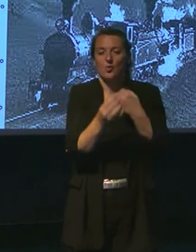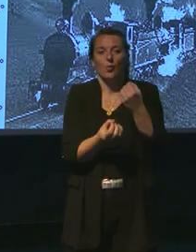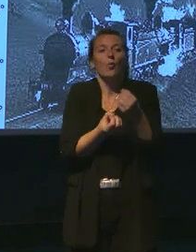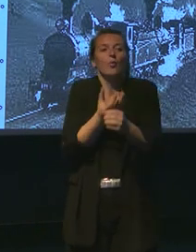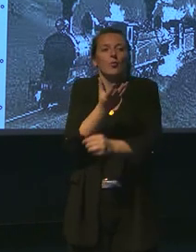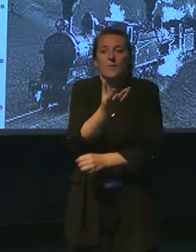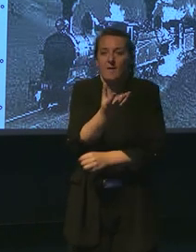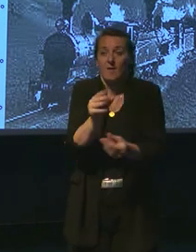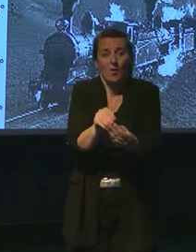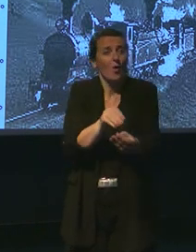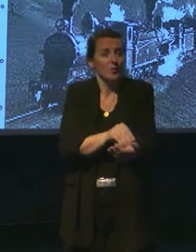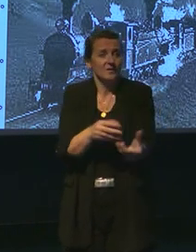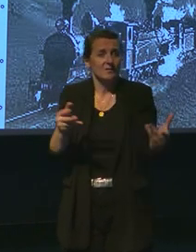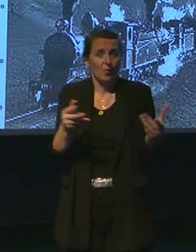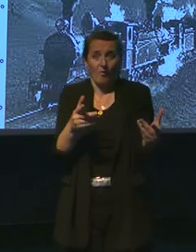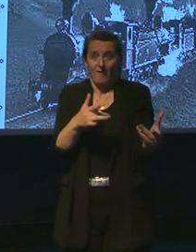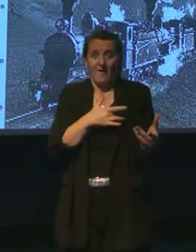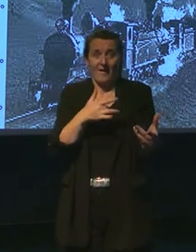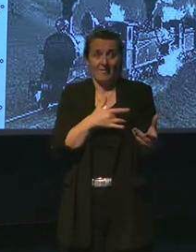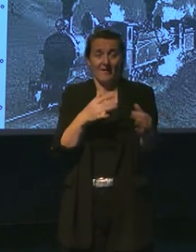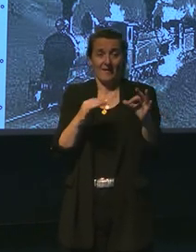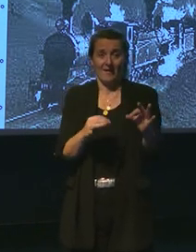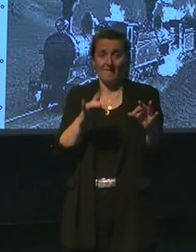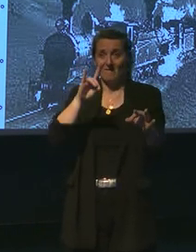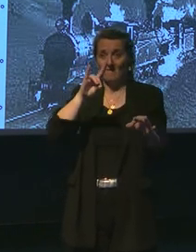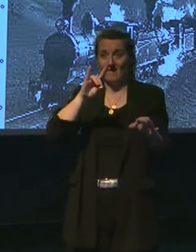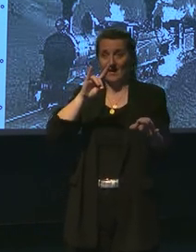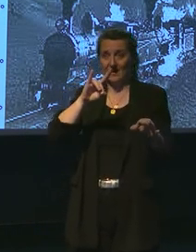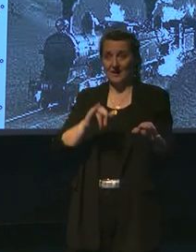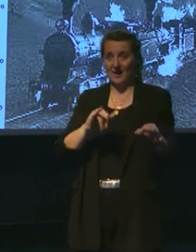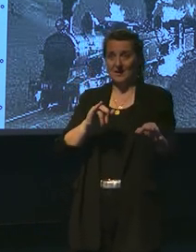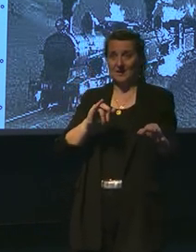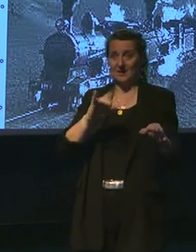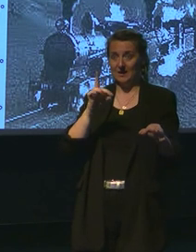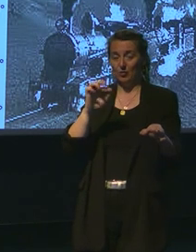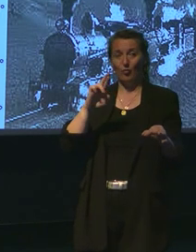anticipé sur effectivement l'intérêt de l'hydrogène comme combustible et sur d'énergie.